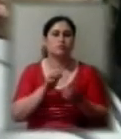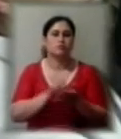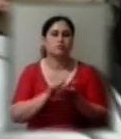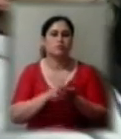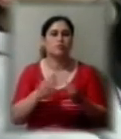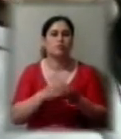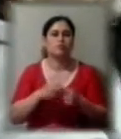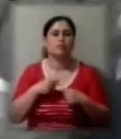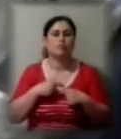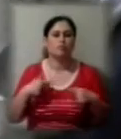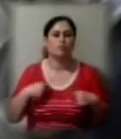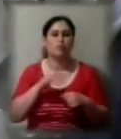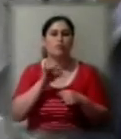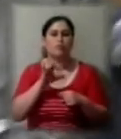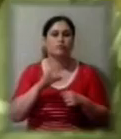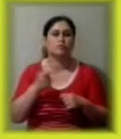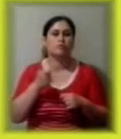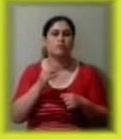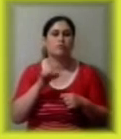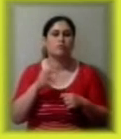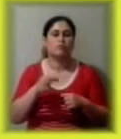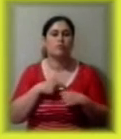Офісу Генерального прокурора України.